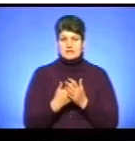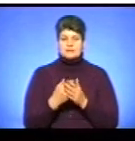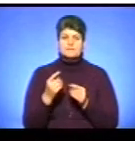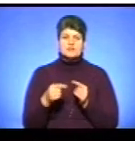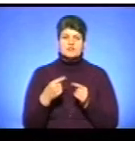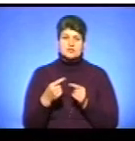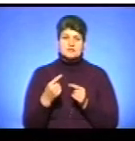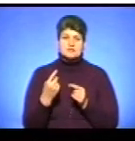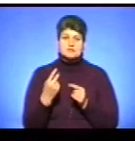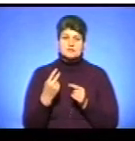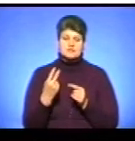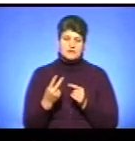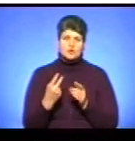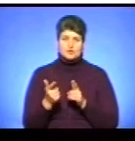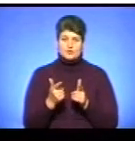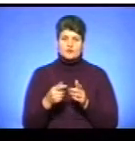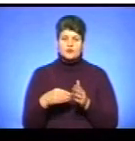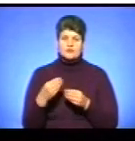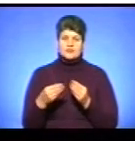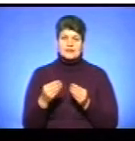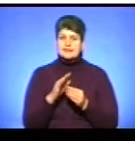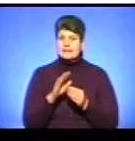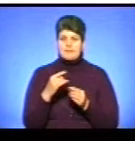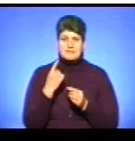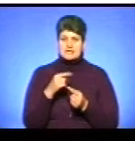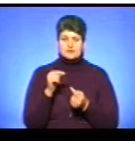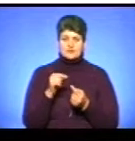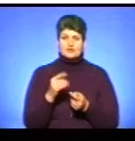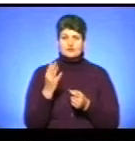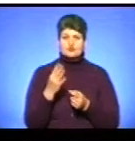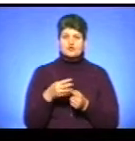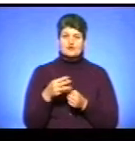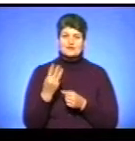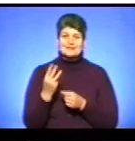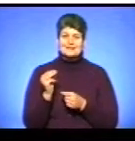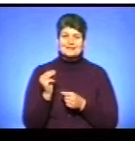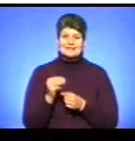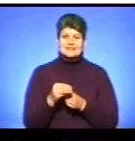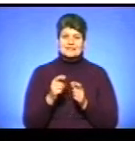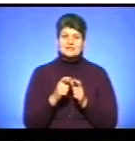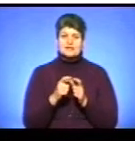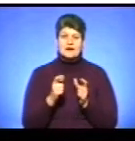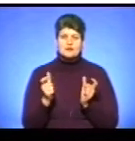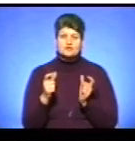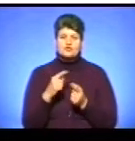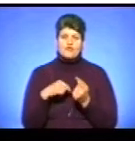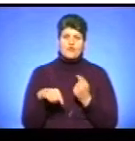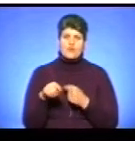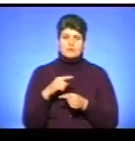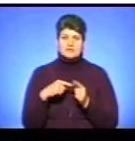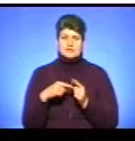готові до видачі. І неперсоніфікованих 43 тисячі карток в оберті,